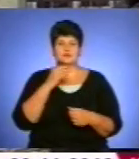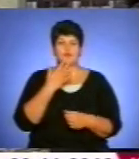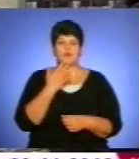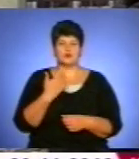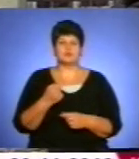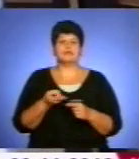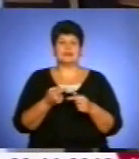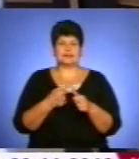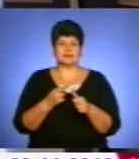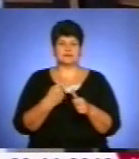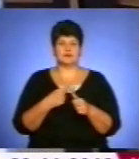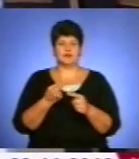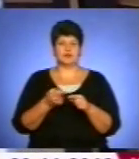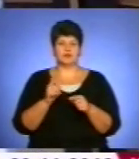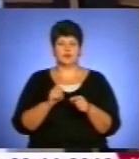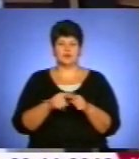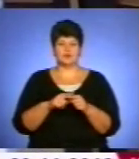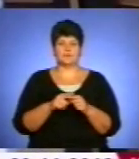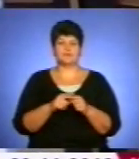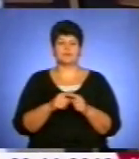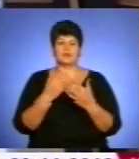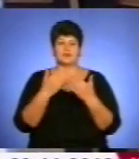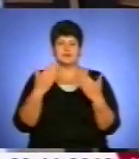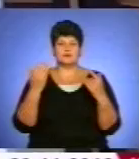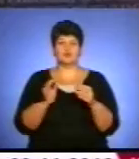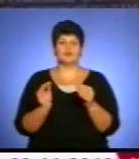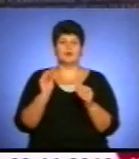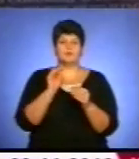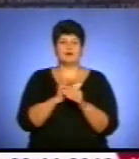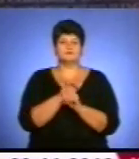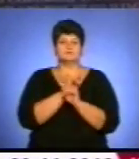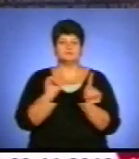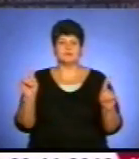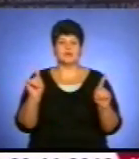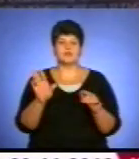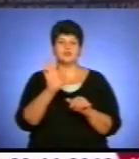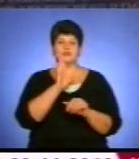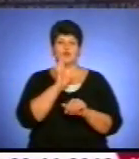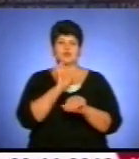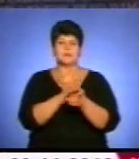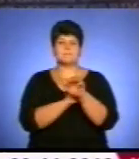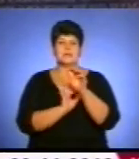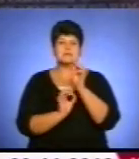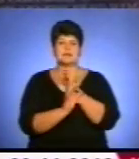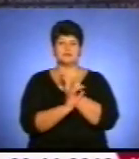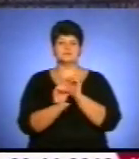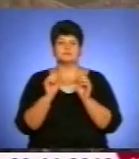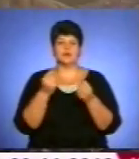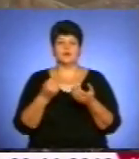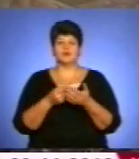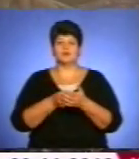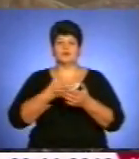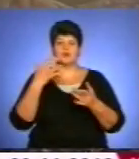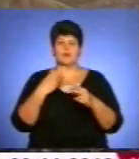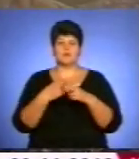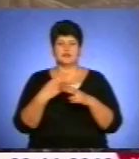експозицію. Цьогоріч виставку доповнили унікальним експонатом – жіночим браслетом із дорогоційного металу, який музею